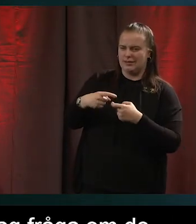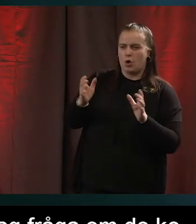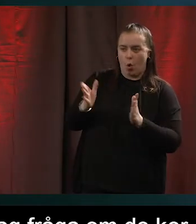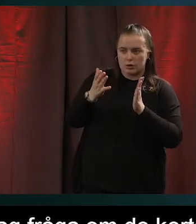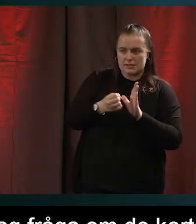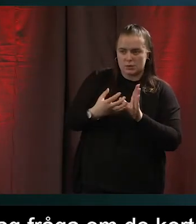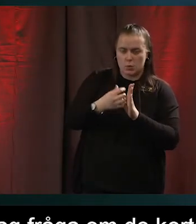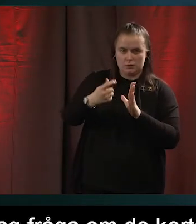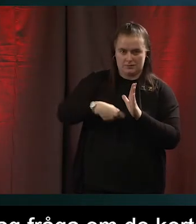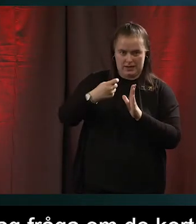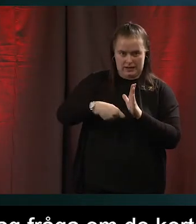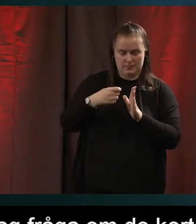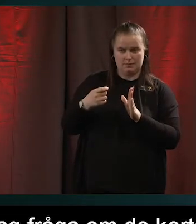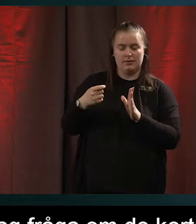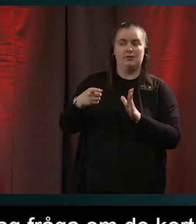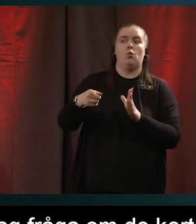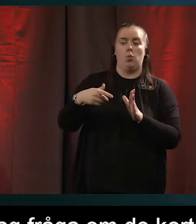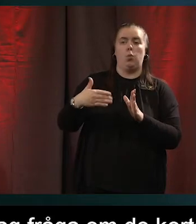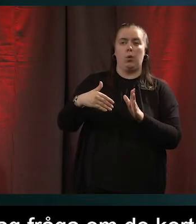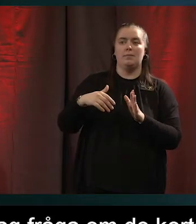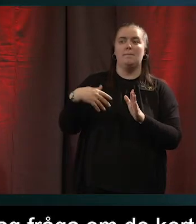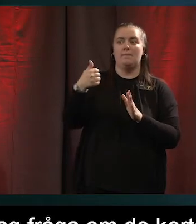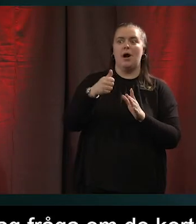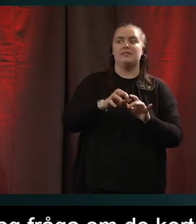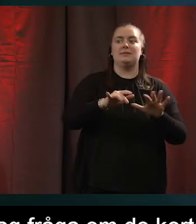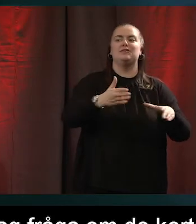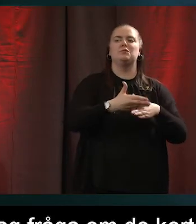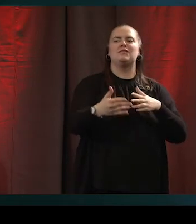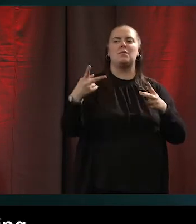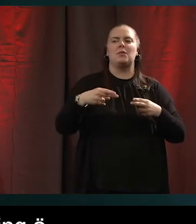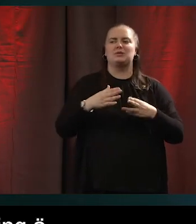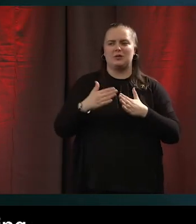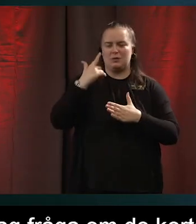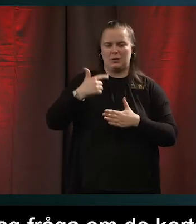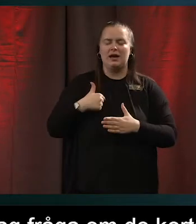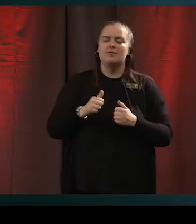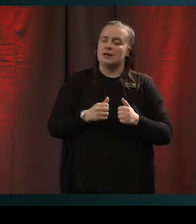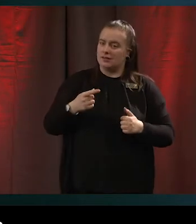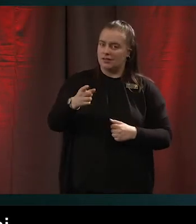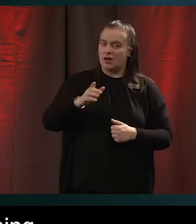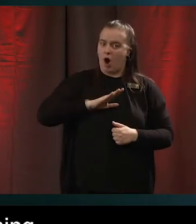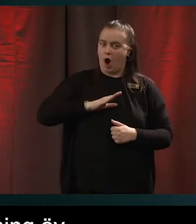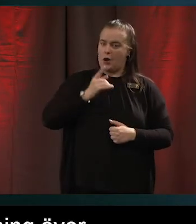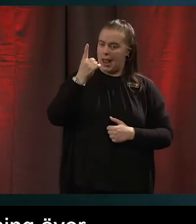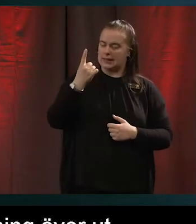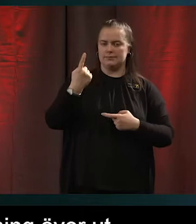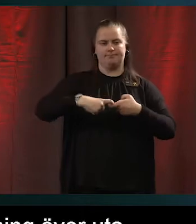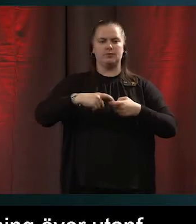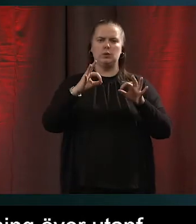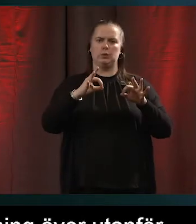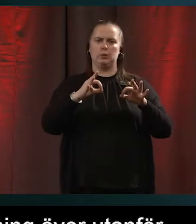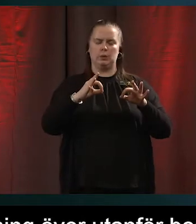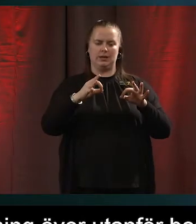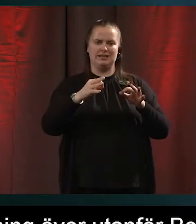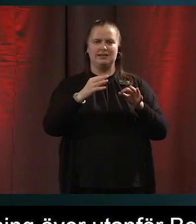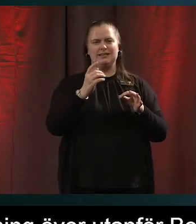förtjänar stor spridning också utanför Borås stad. Har ni en som är hur man får större bokstäver på sin